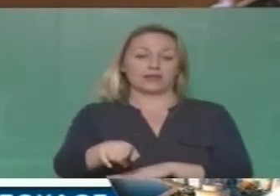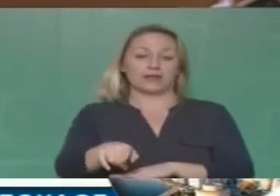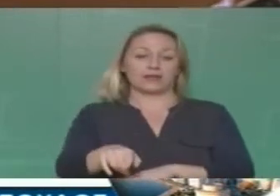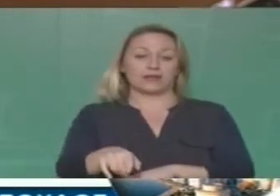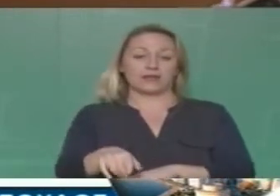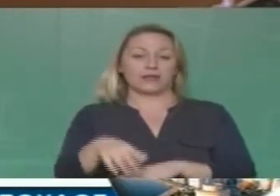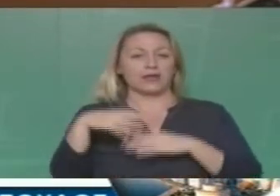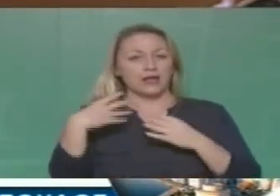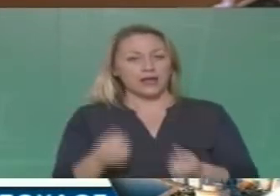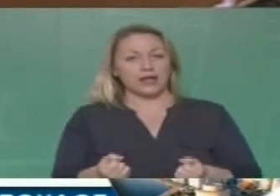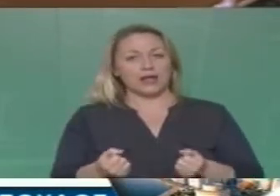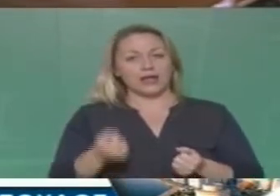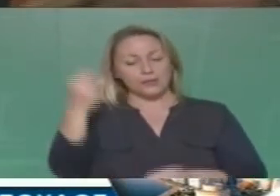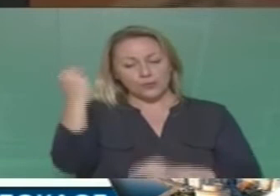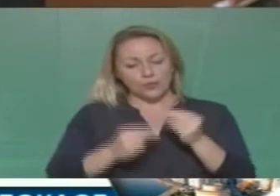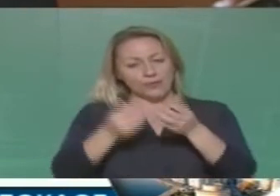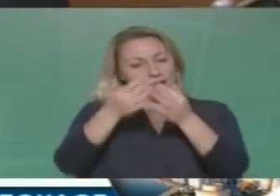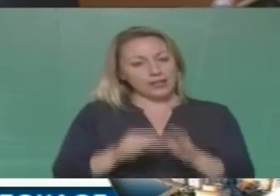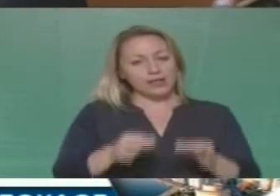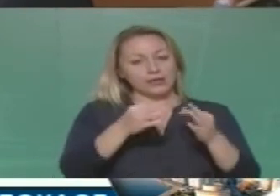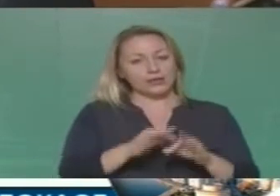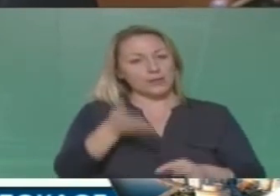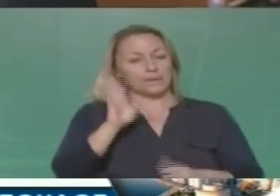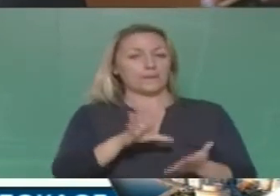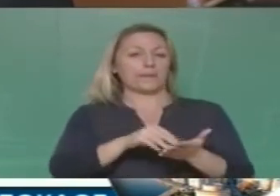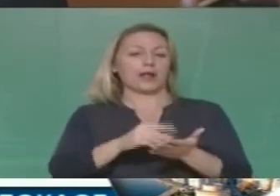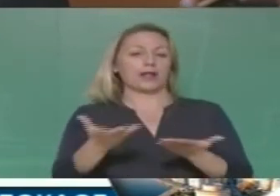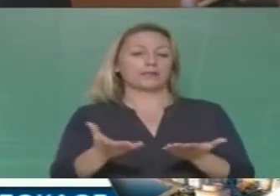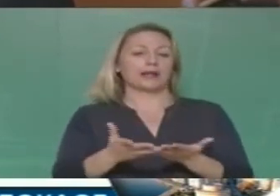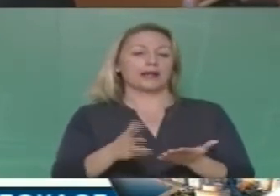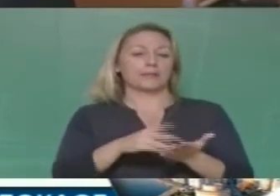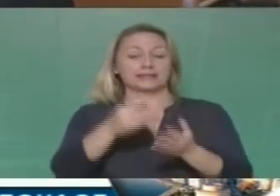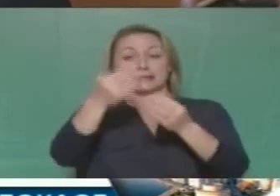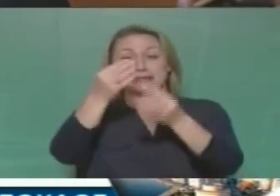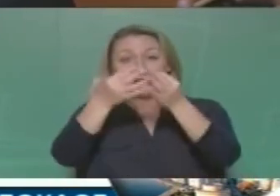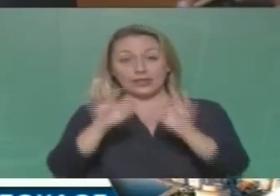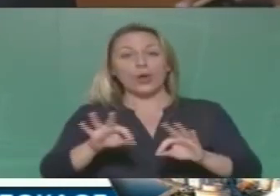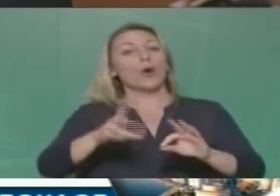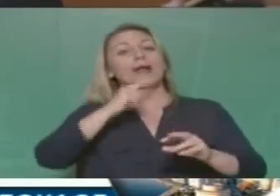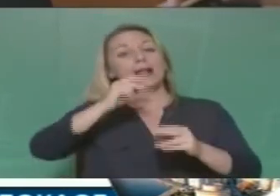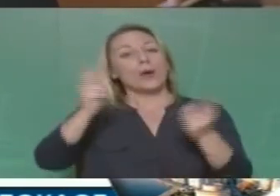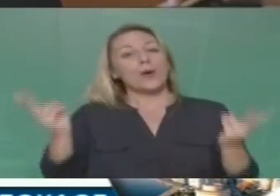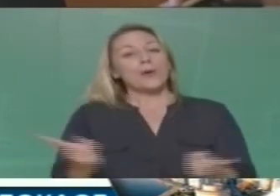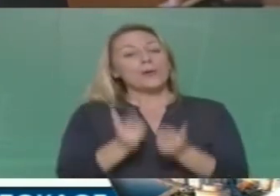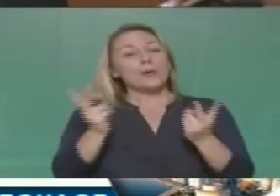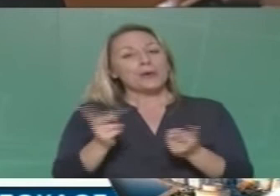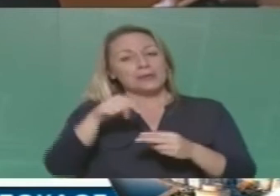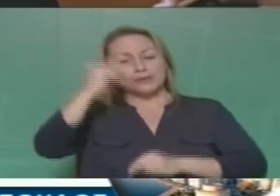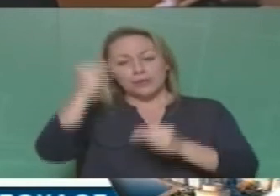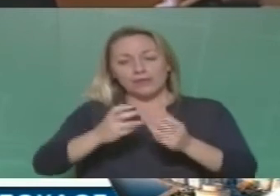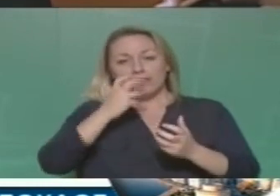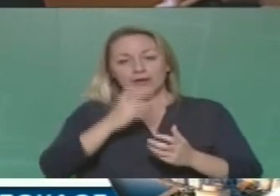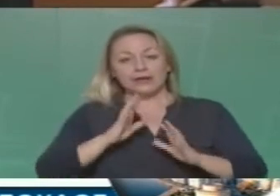Λύνονται πολλές φορές αυτά τα προβλήματα. Πώς θα μπορούσε να λυθεί ή τουλάχιστον να λυθεί να χαραρώσει κάπως. Να εκτονοθεί λίγο το θέμα.